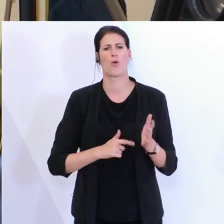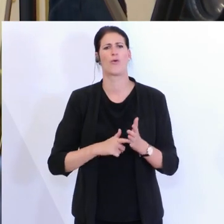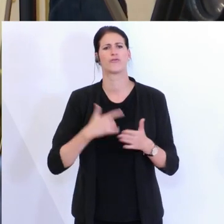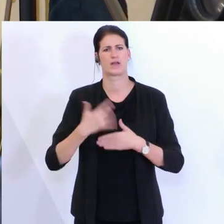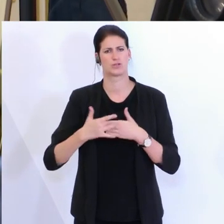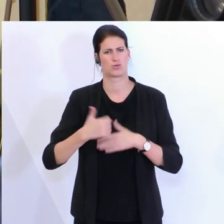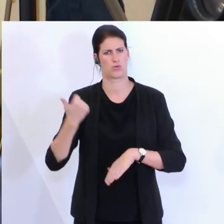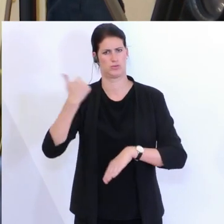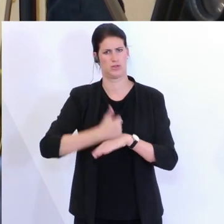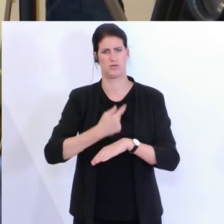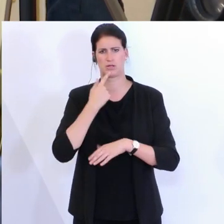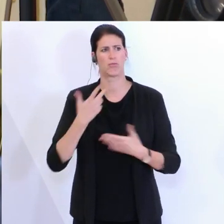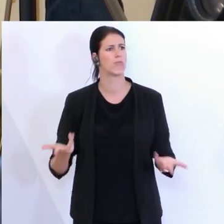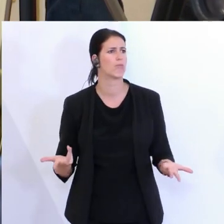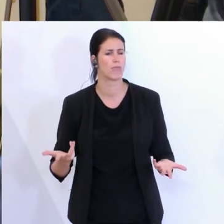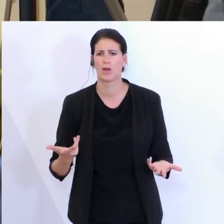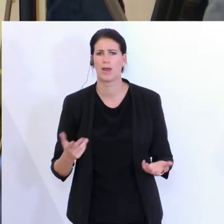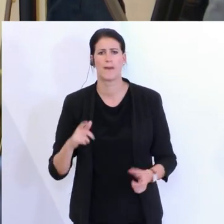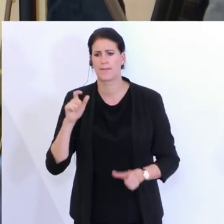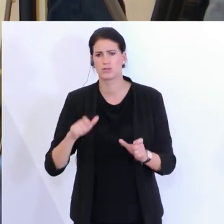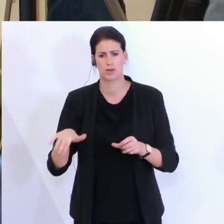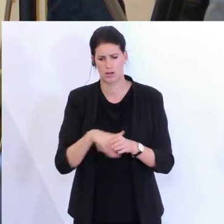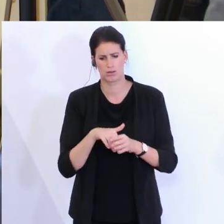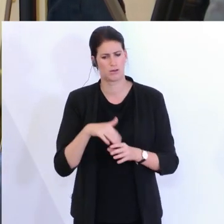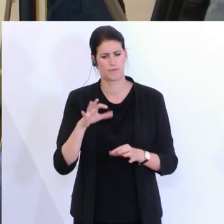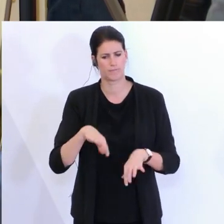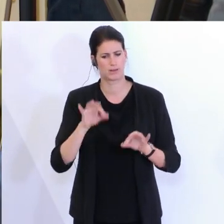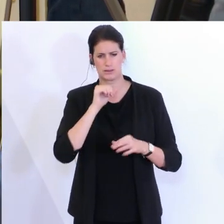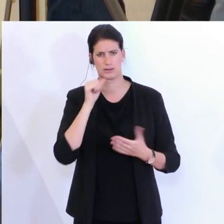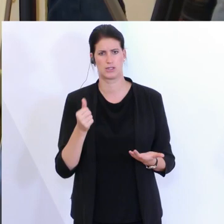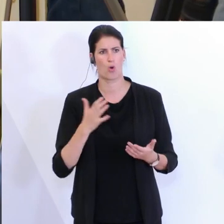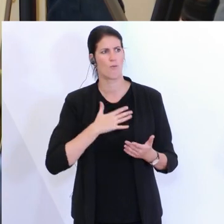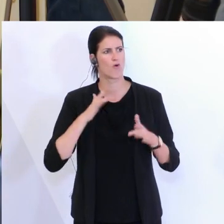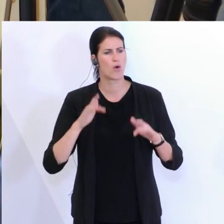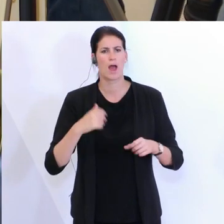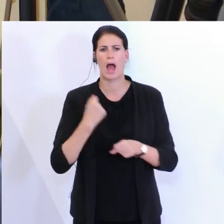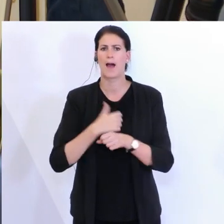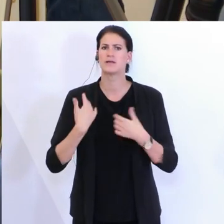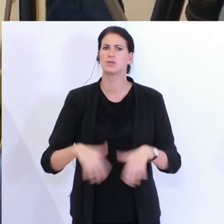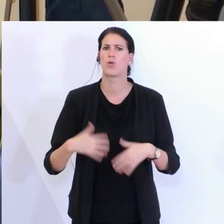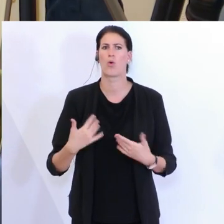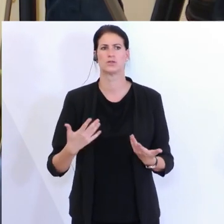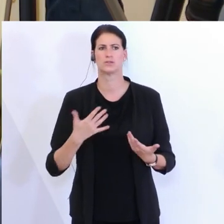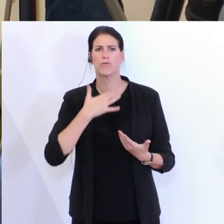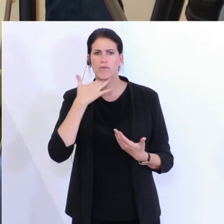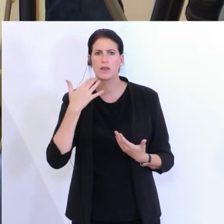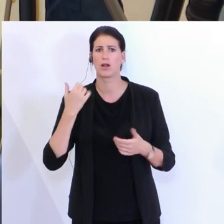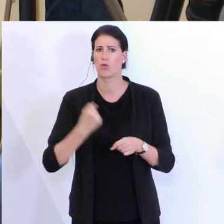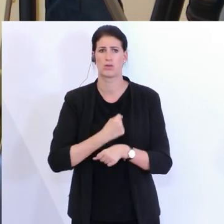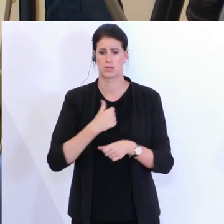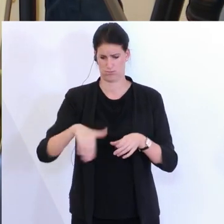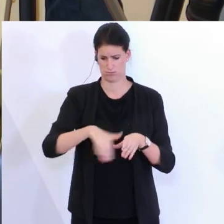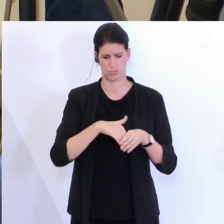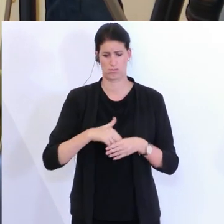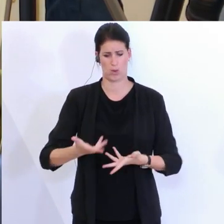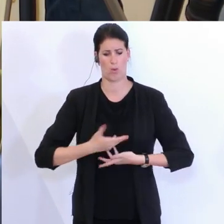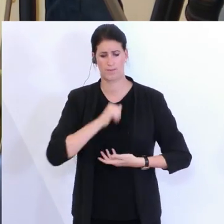die kein Personal finden. Trotz hoher Arbeitslosenzahlen, die es jetzt gibt, muss man da die Zumutbarkeitskriterien, muss man da nachschärfen oder wie würden Sie